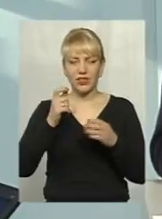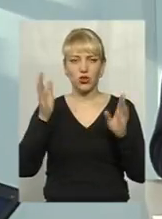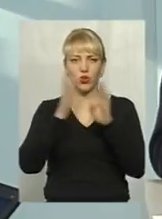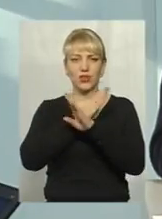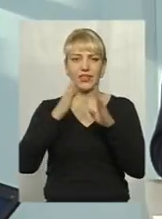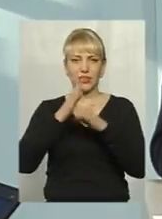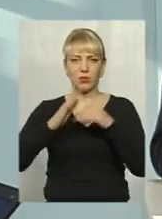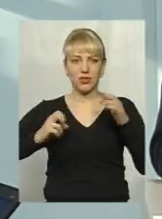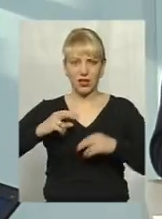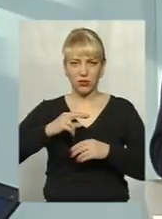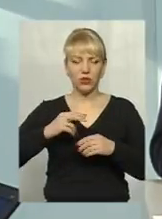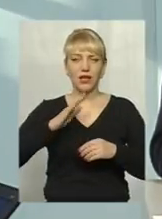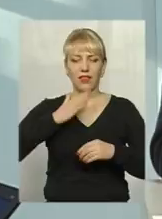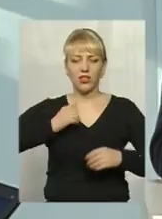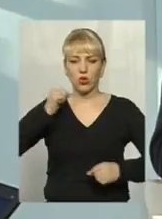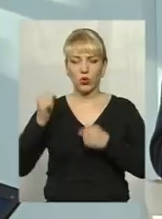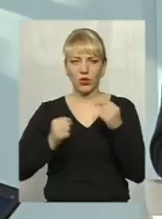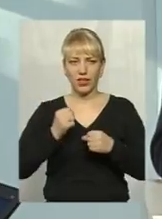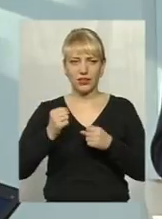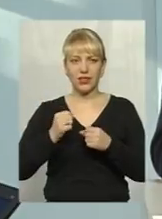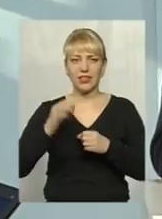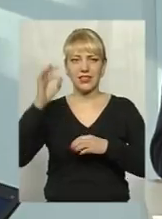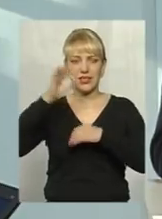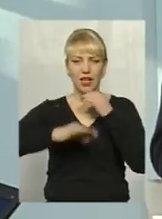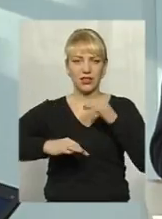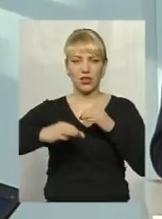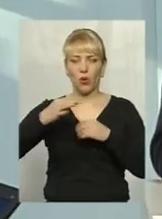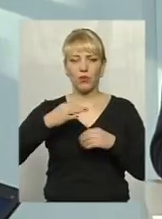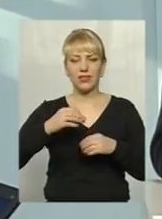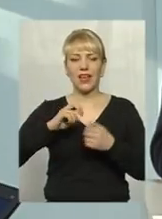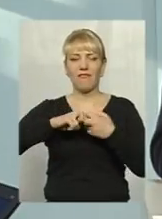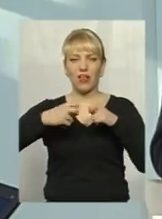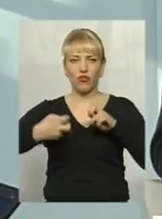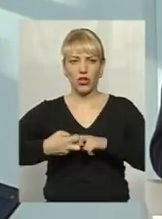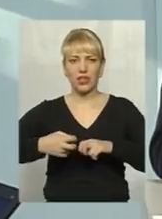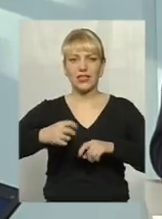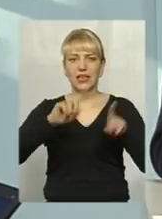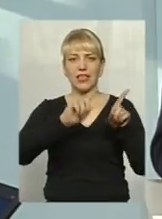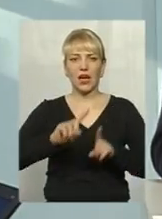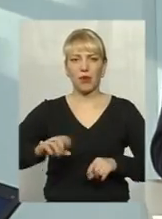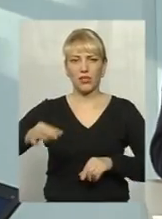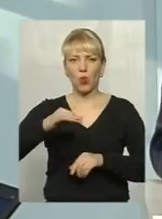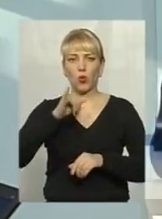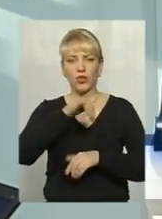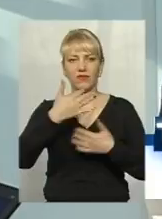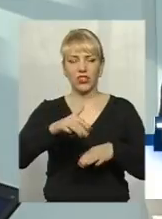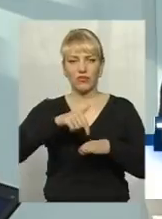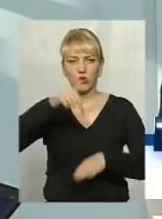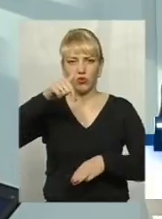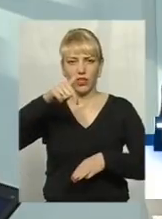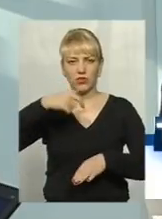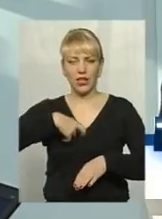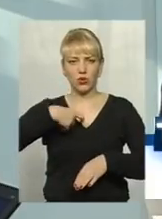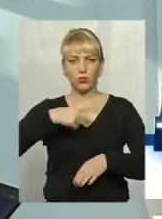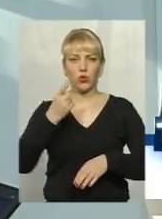наших колег з західних областей, це Івано-Франківська, Закарпатська область, вони вже відчувають на